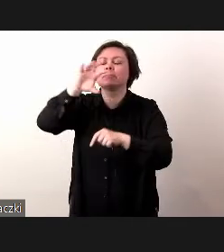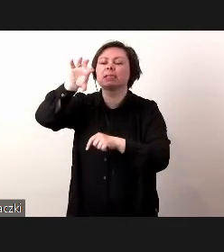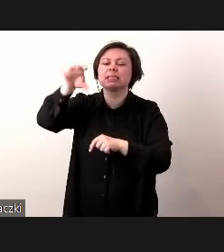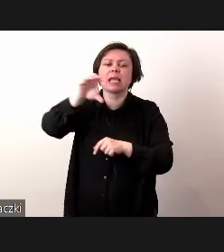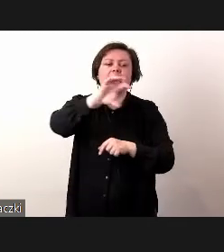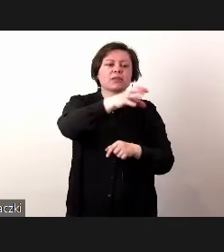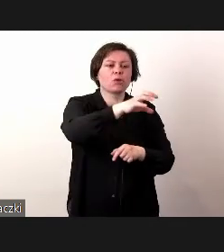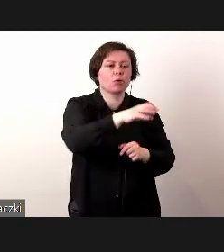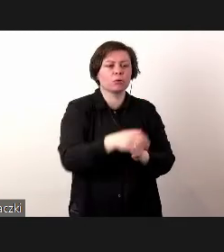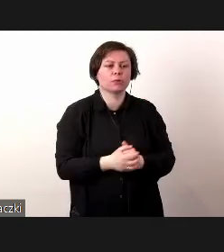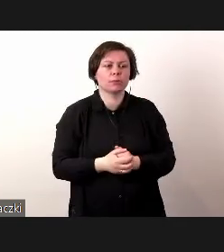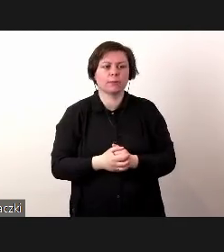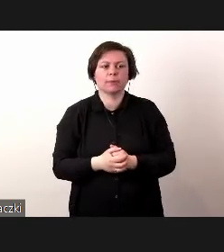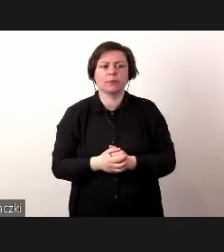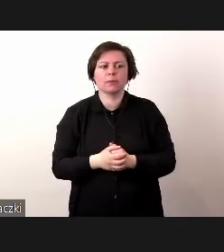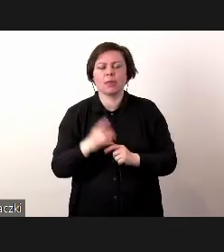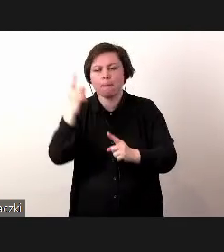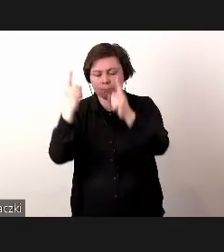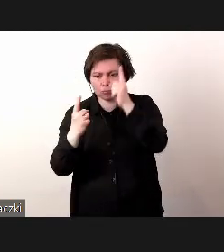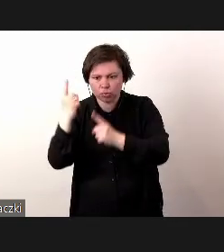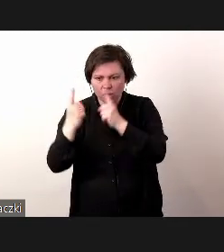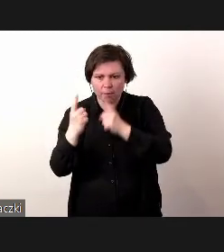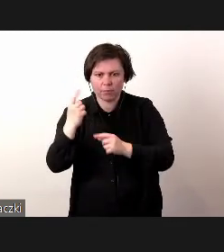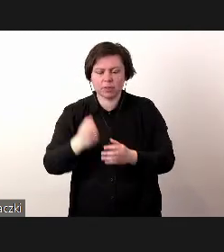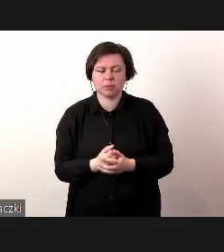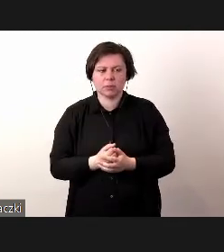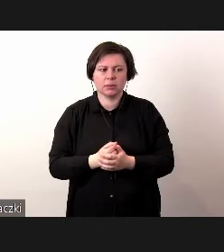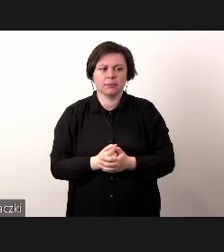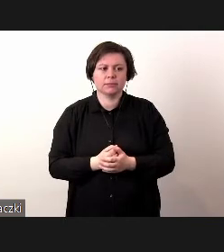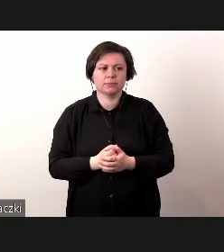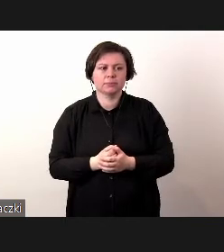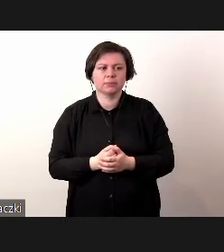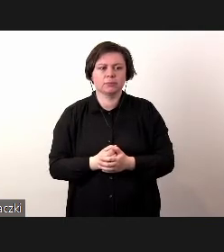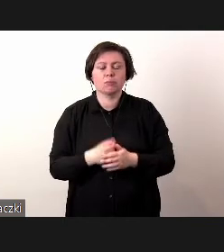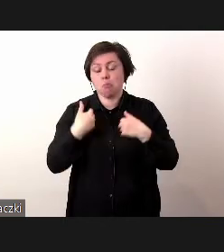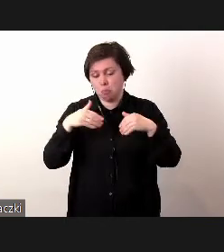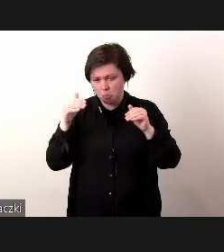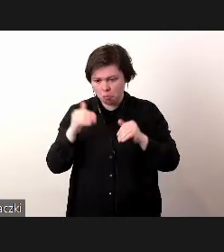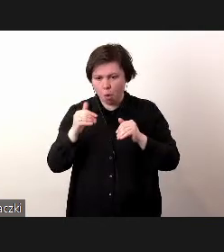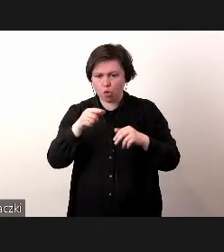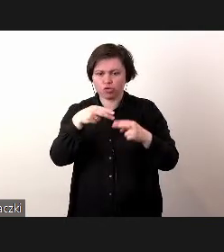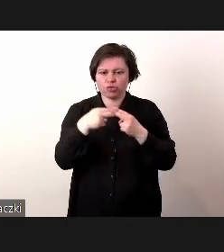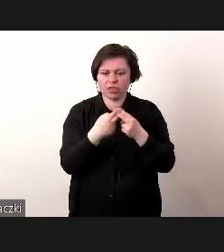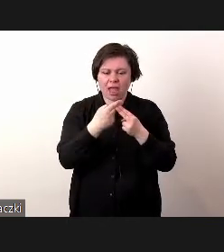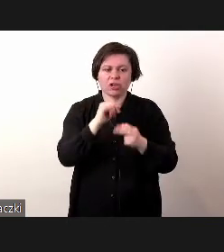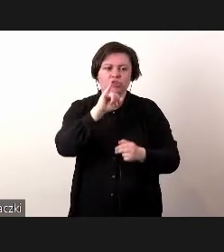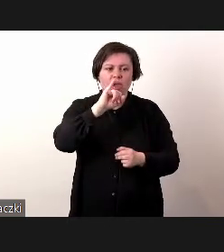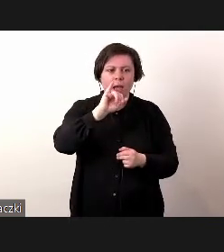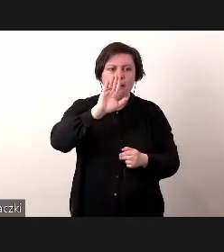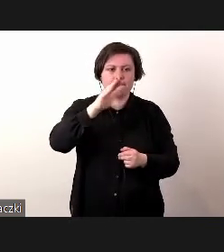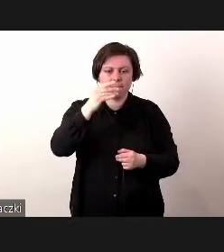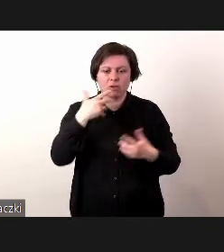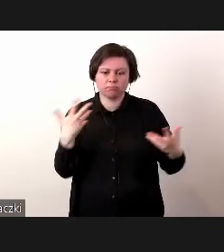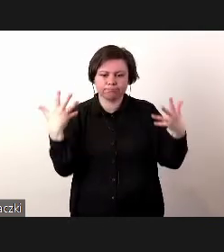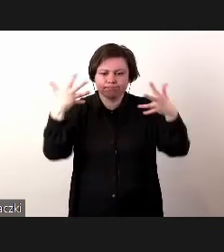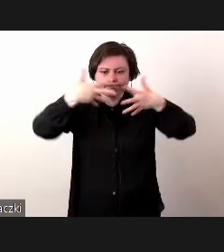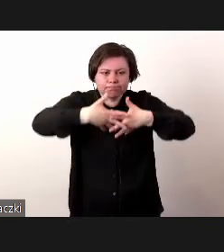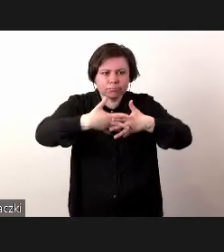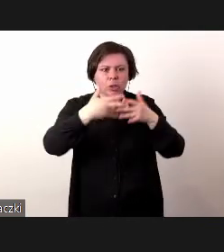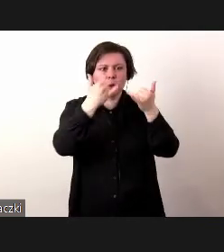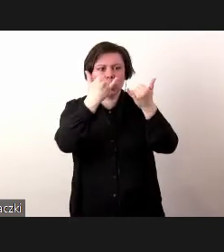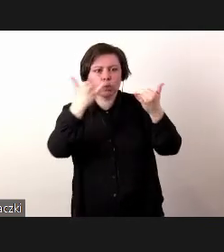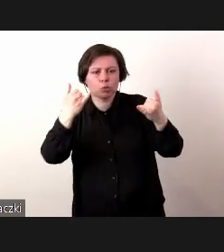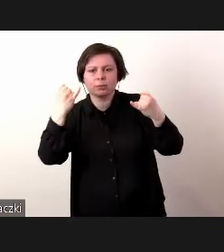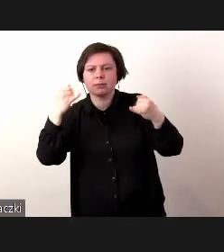przemysłowego. Także możemy sobie te narzędzia IBM'owe też integrować z